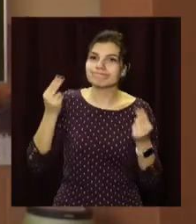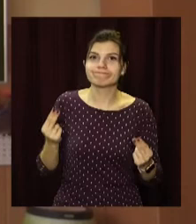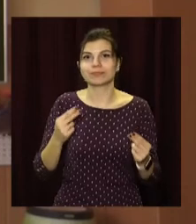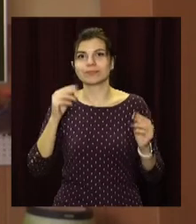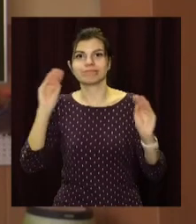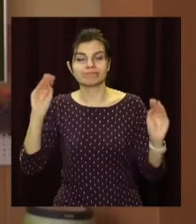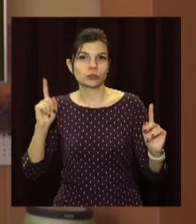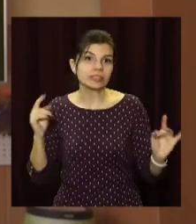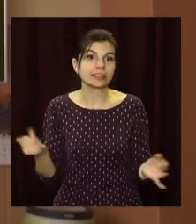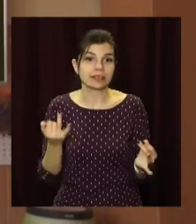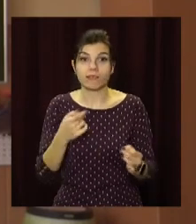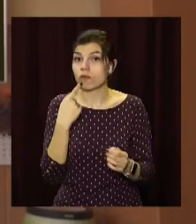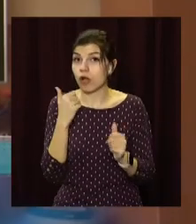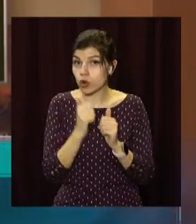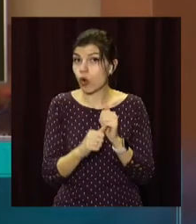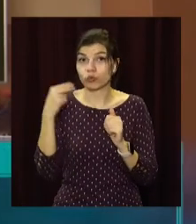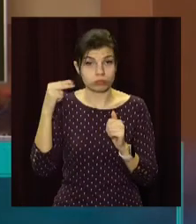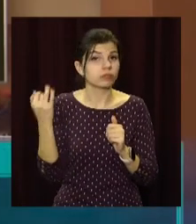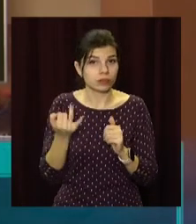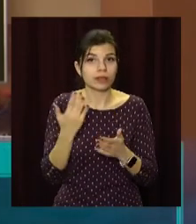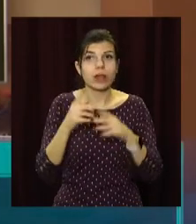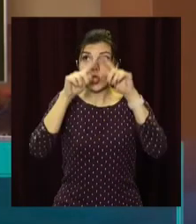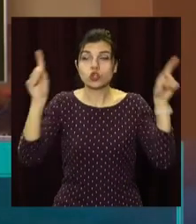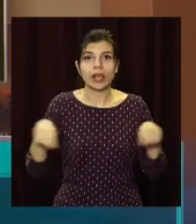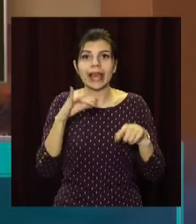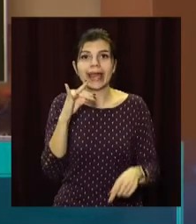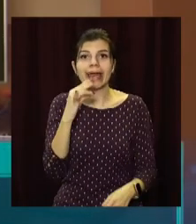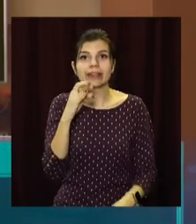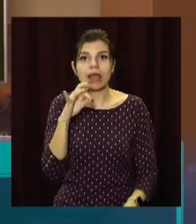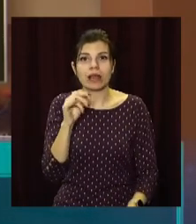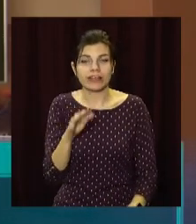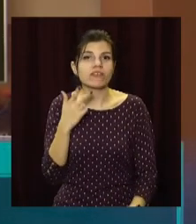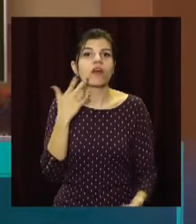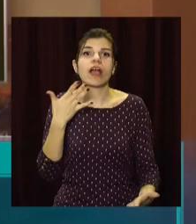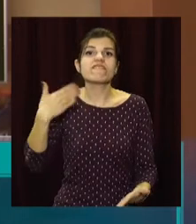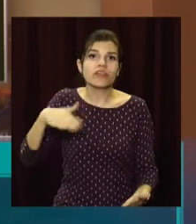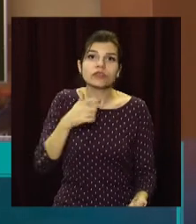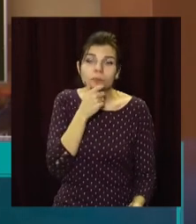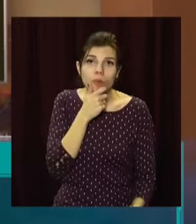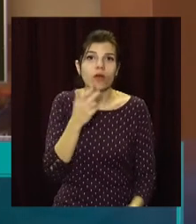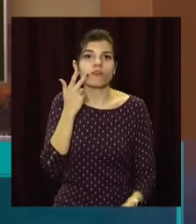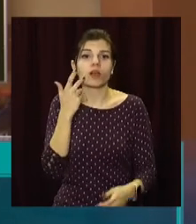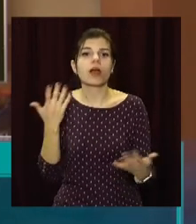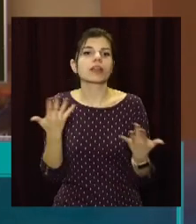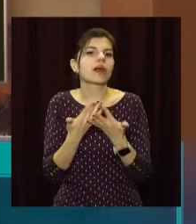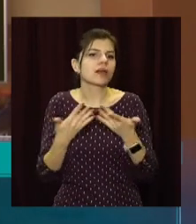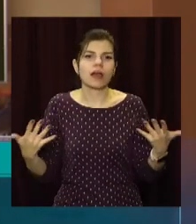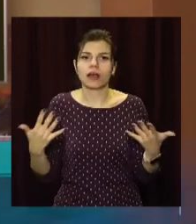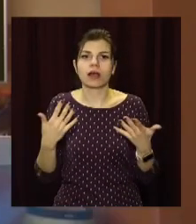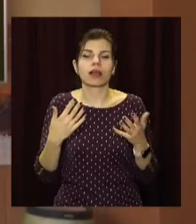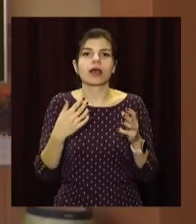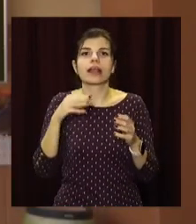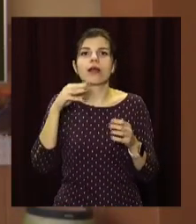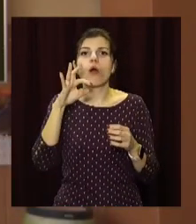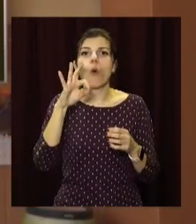Насправді дуже цікаво. Кожного уроку ми працюємо з інтерактивною дошкою, дивимося безліч відео, тобто посилання на якісь онлайн